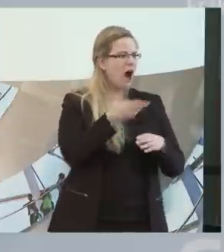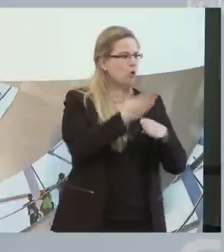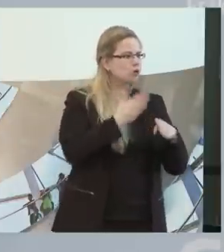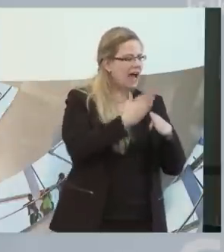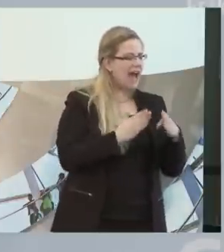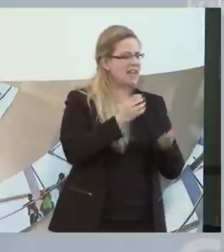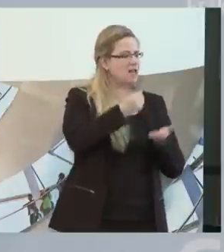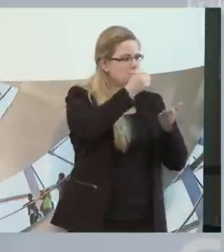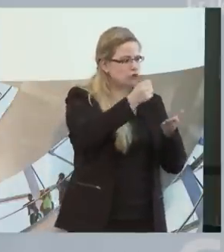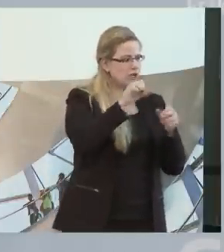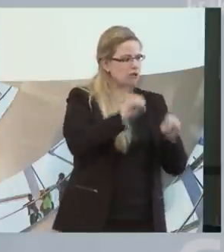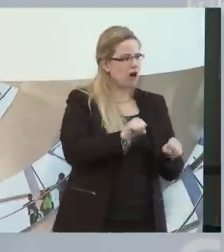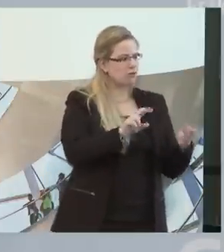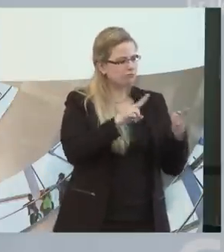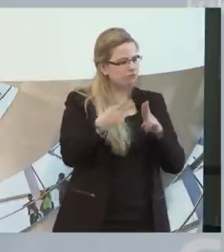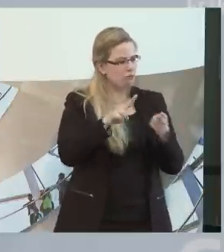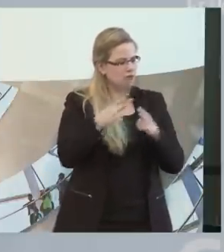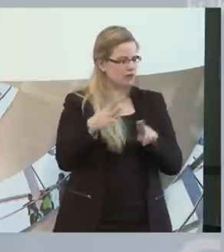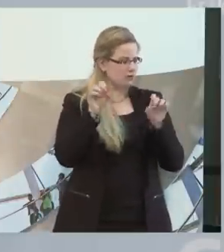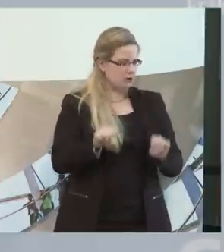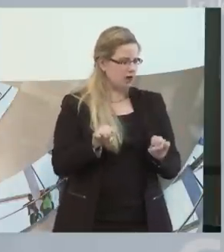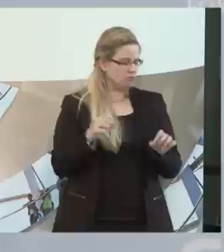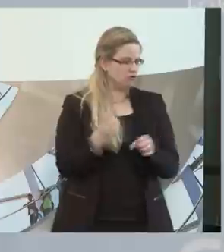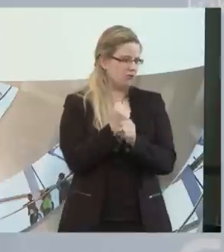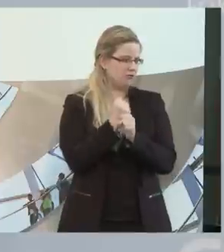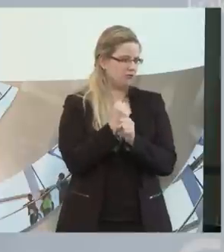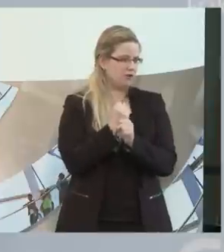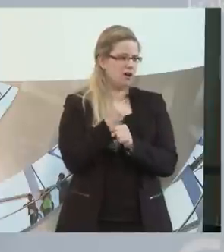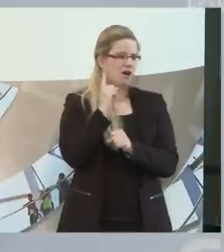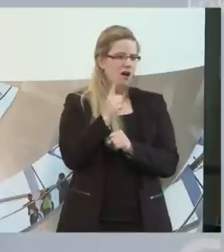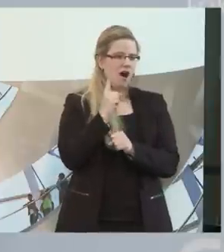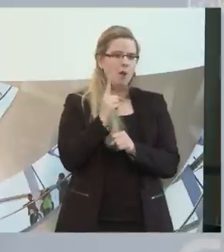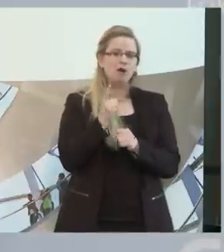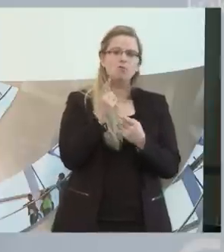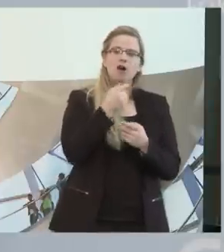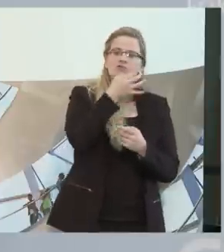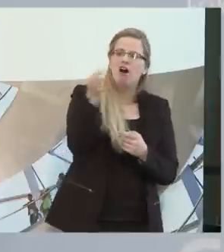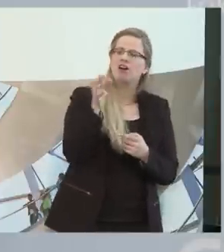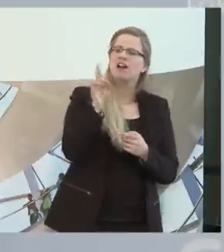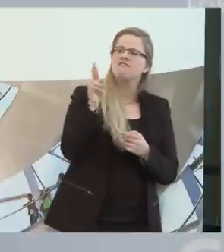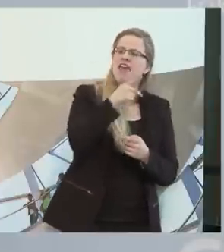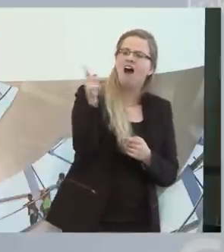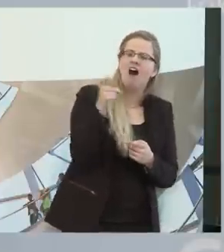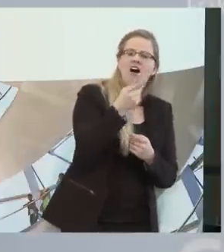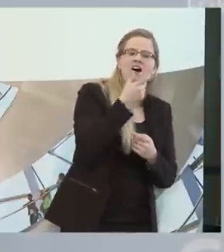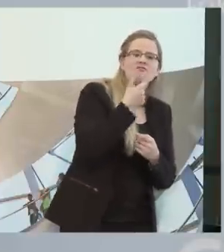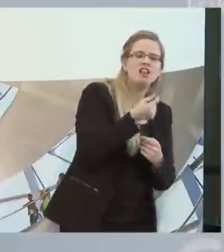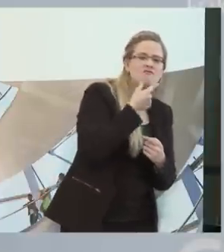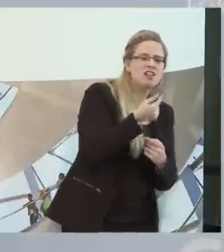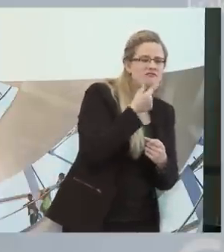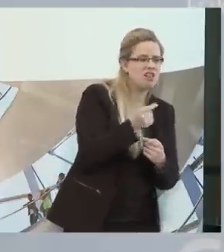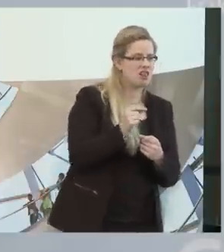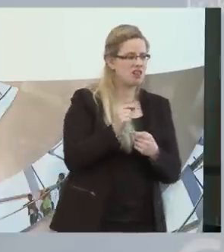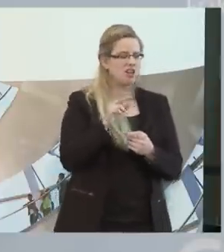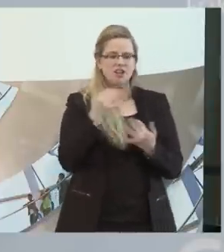Recht selbstverständlich machbar. Es ist immer nur die Frage, wie viel wollen es und wie werden die betroffenen Menschen